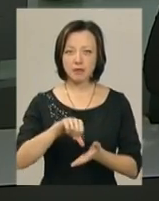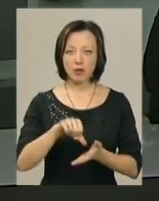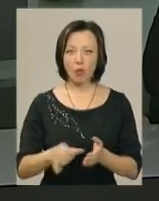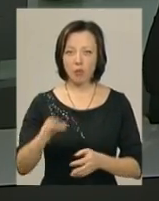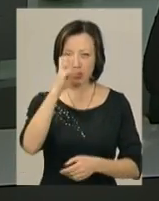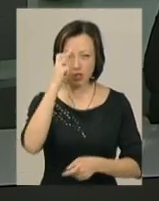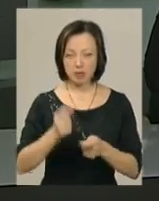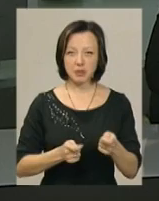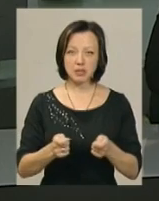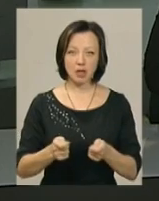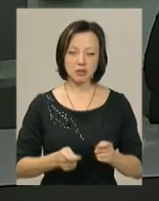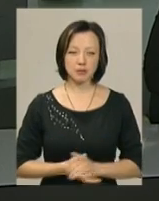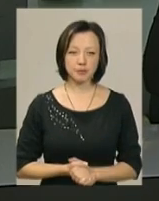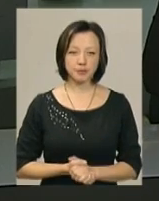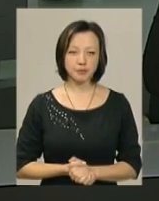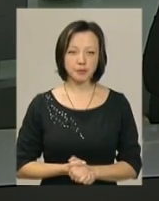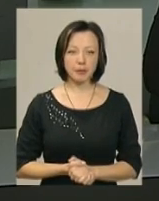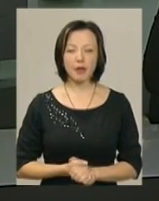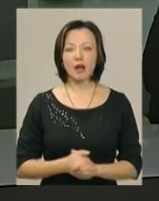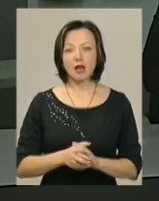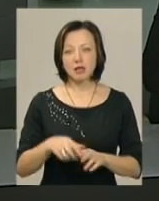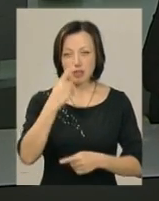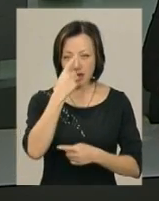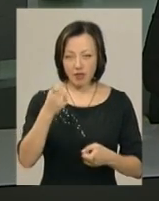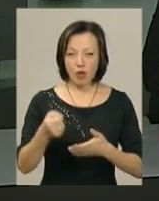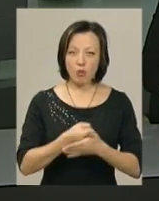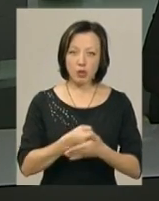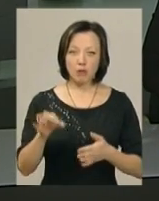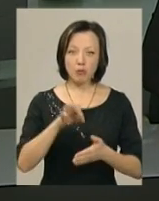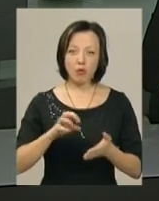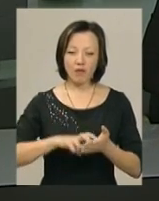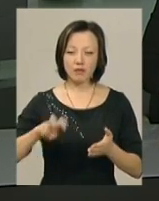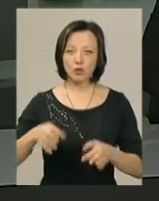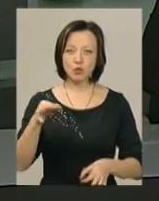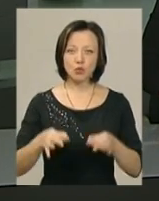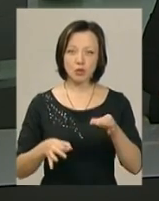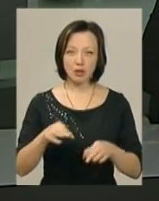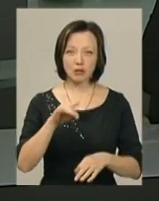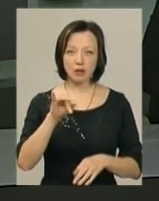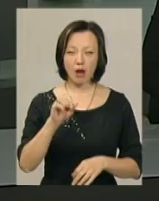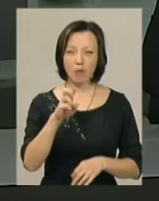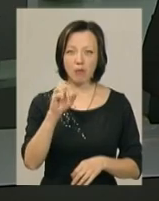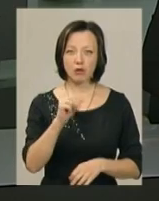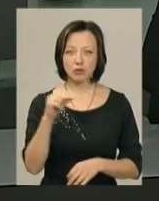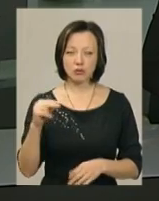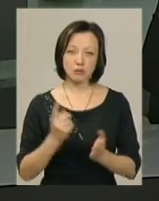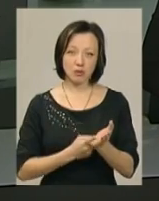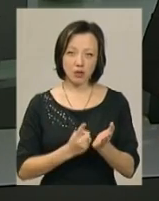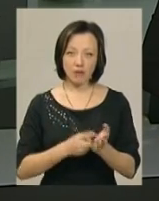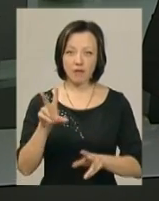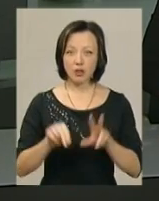облдержадміністрації Валентина Людвіх. Вона ж заявила і клопотання про відвід судді Олександра Трембача, аргументуючи,